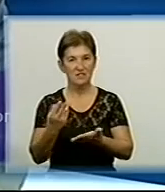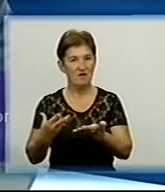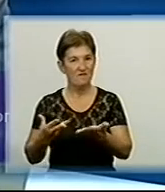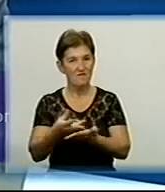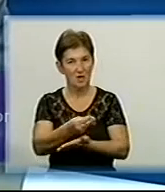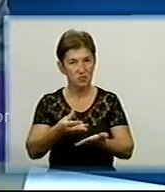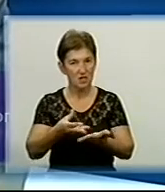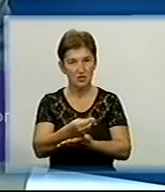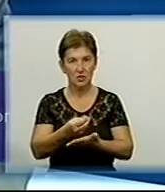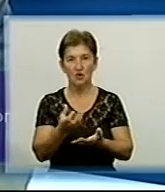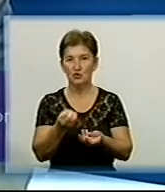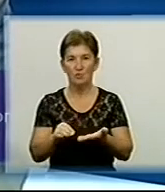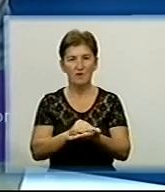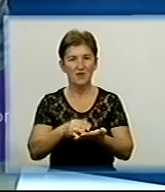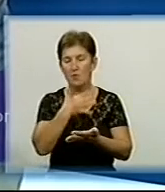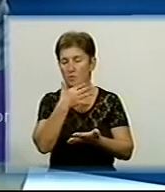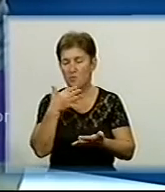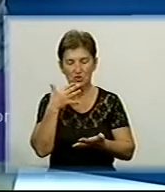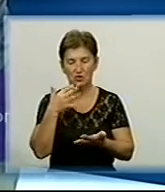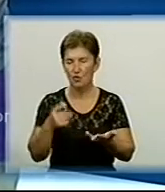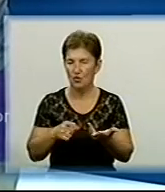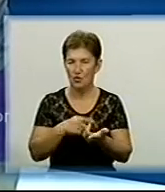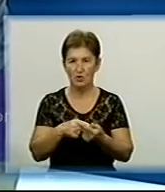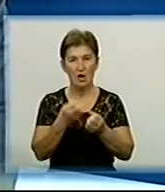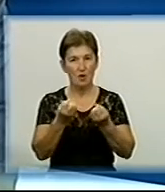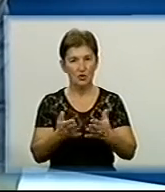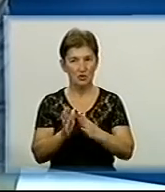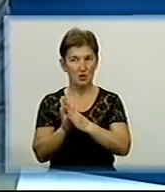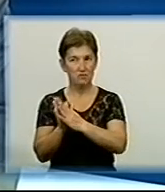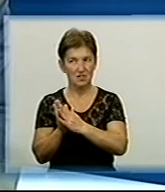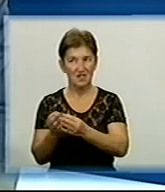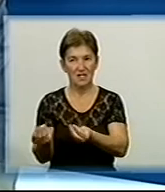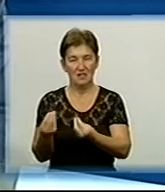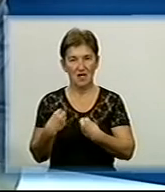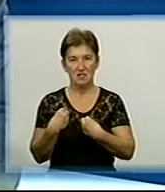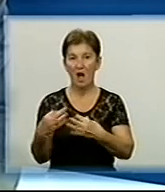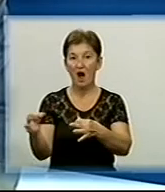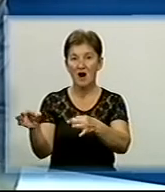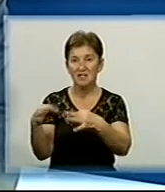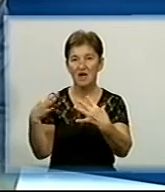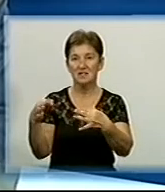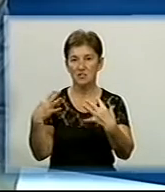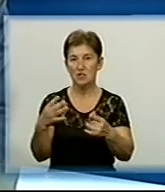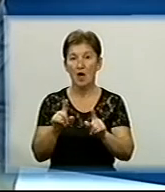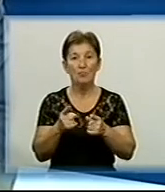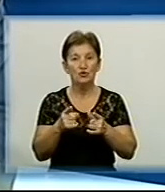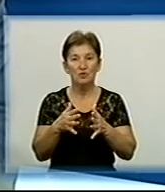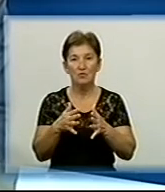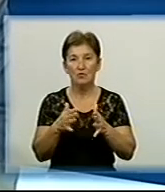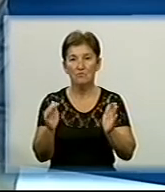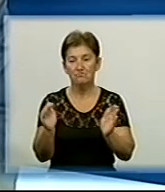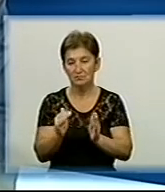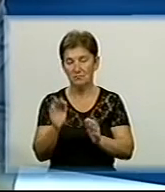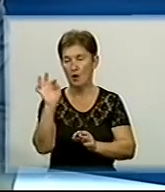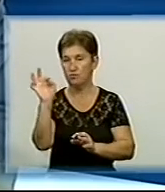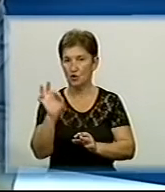Повторюсь, дуже велике кількість Просто просили дати роз'яснення Почему небольшой процент цих